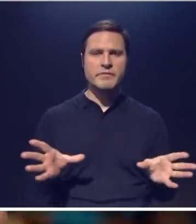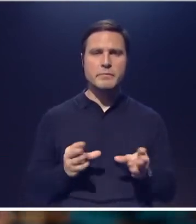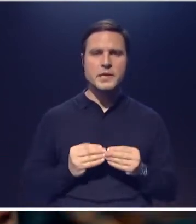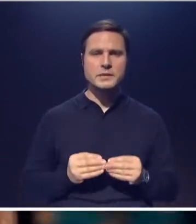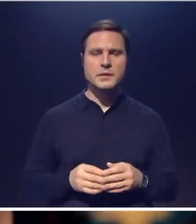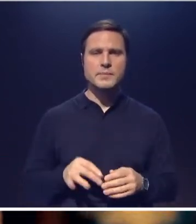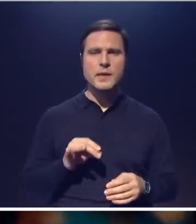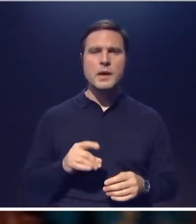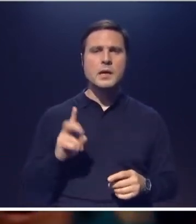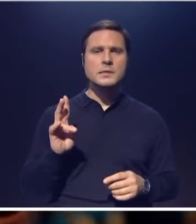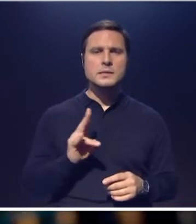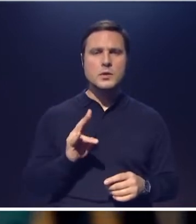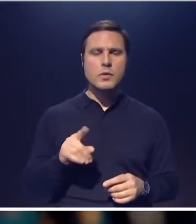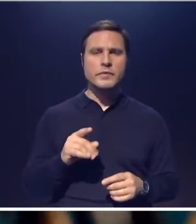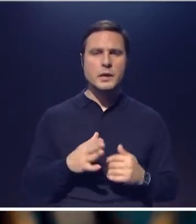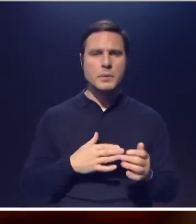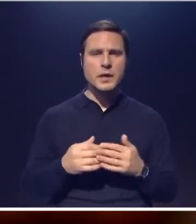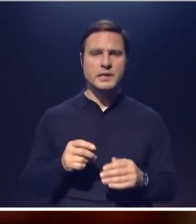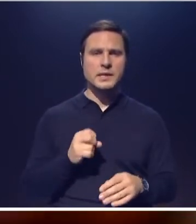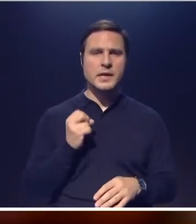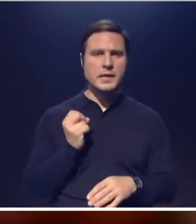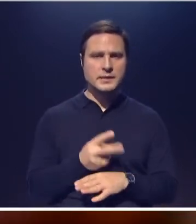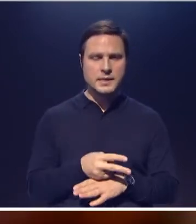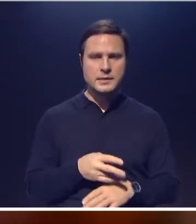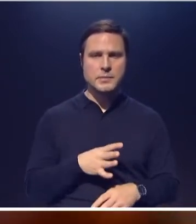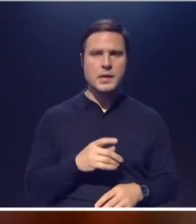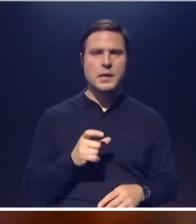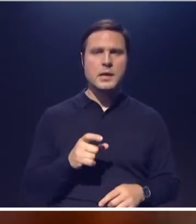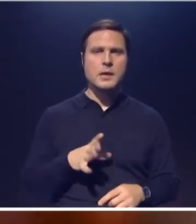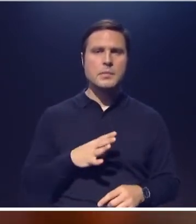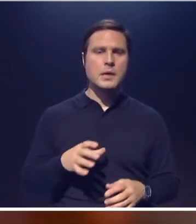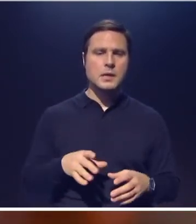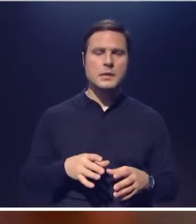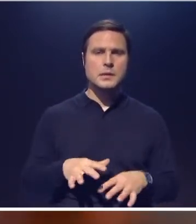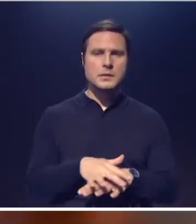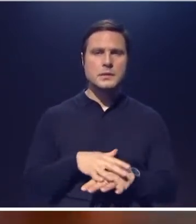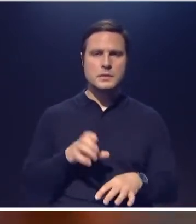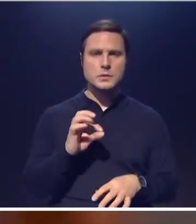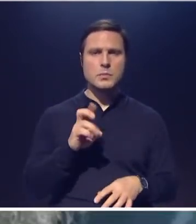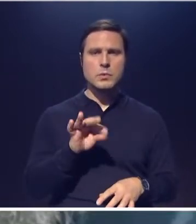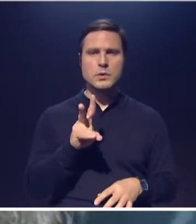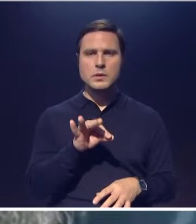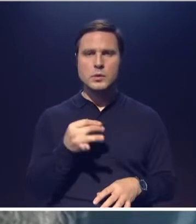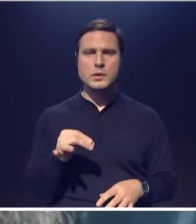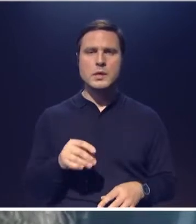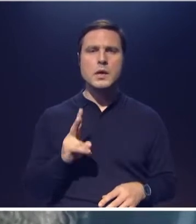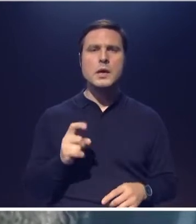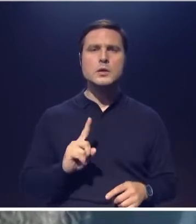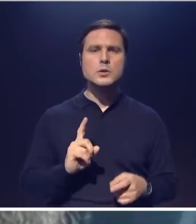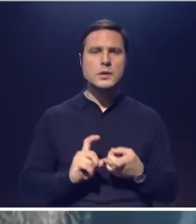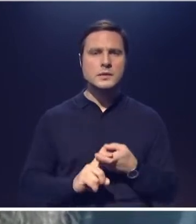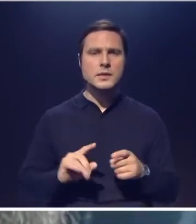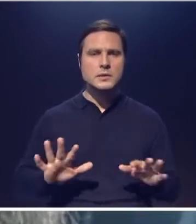церковная практика экзорцизма была, собственно, соборной. Что касается случая,